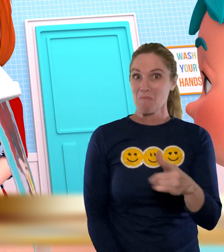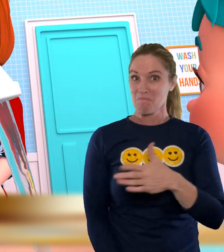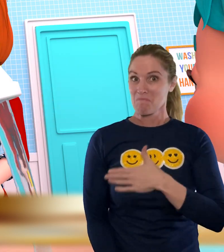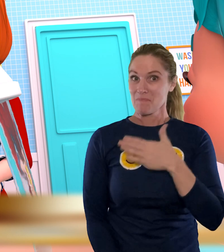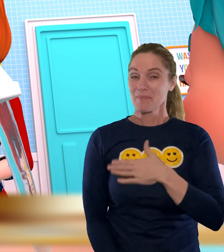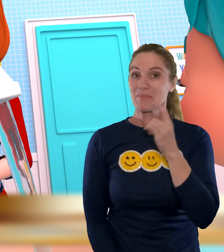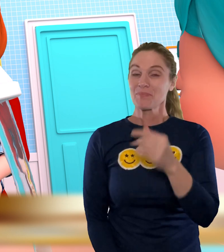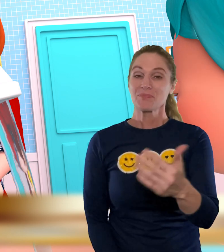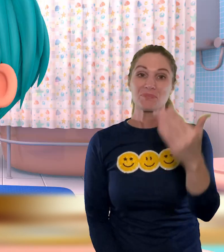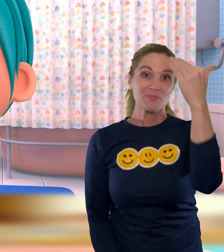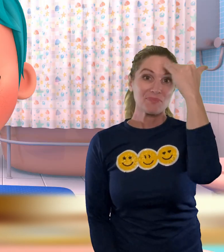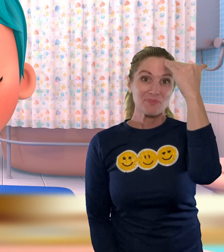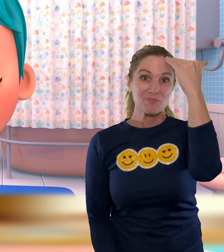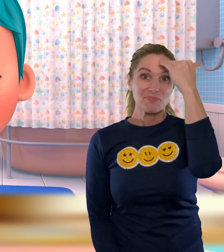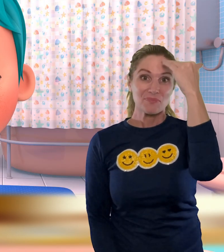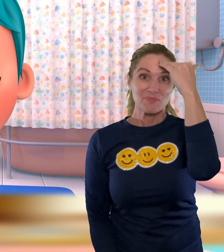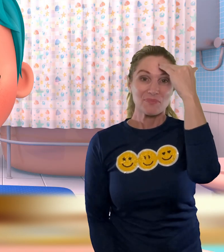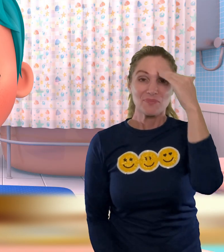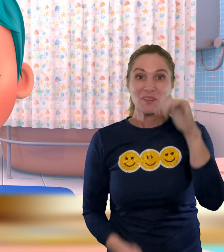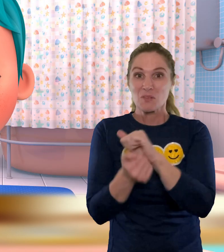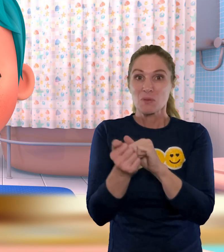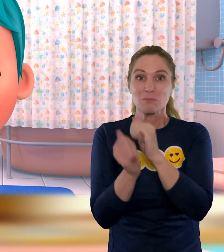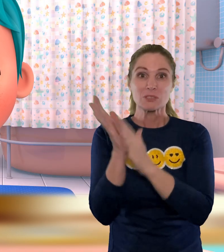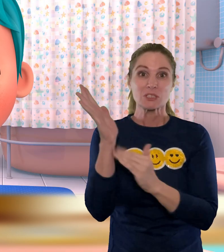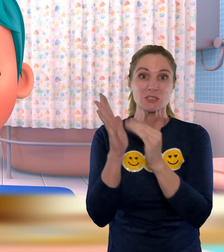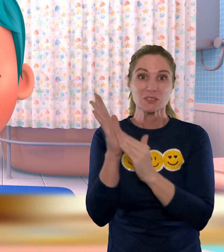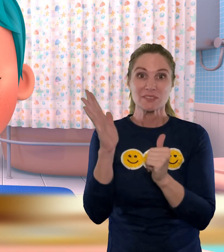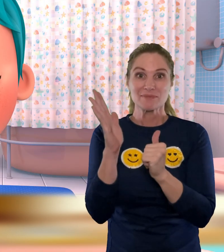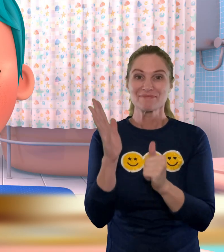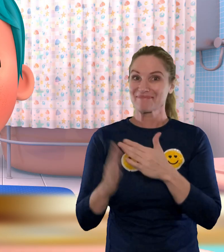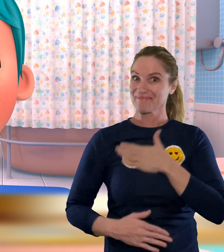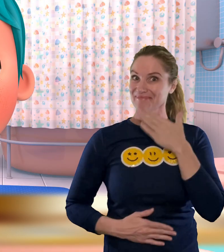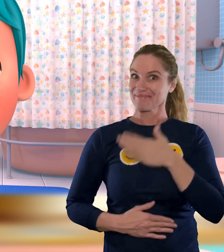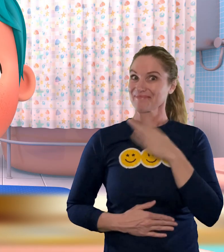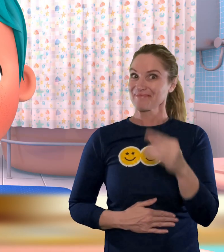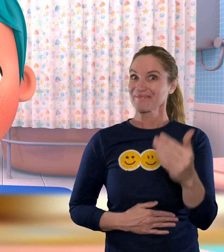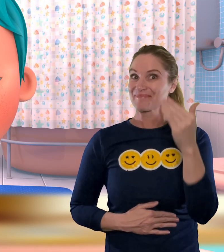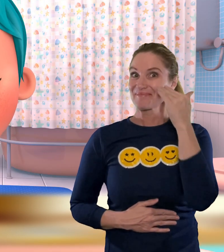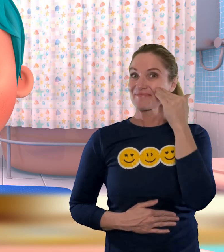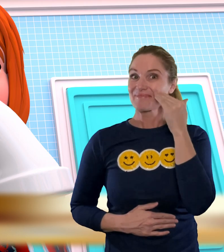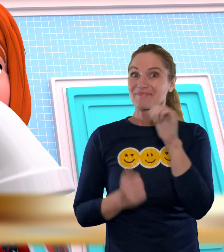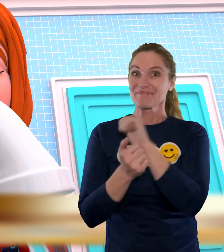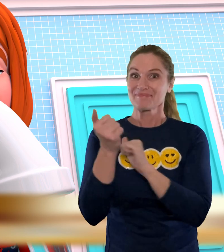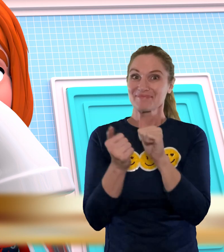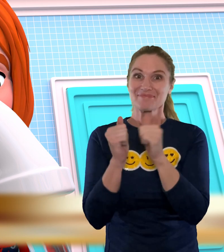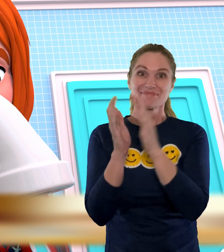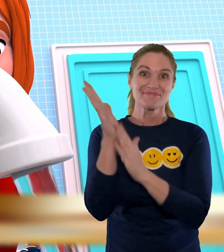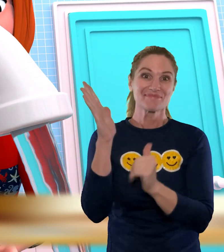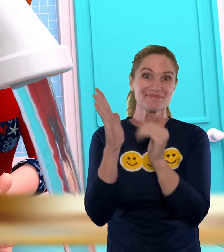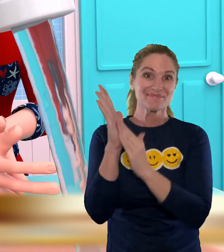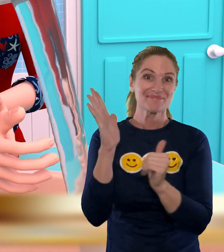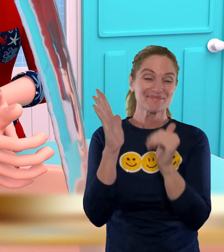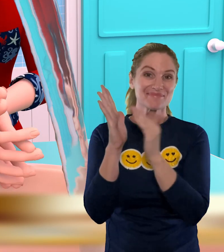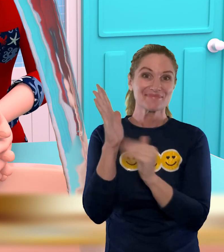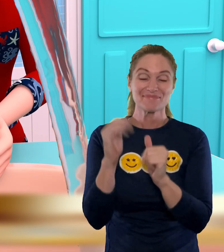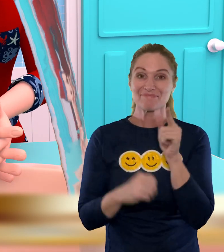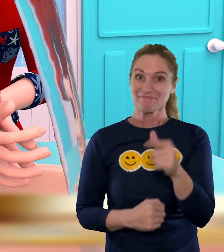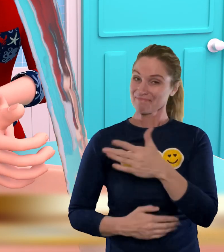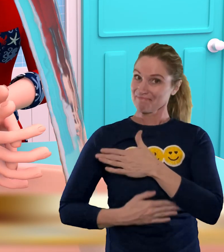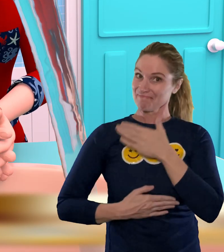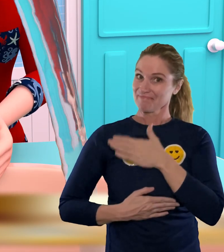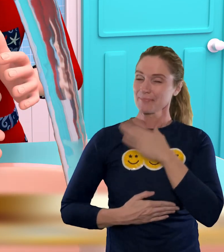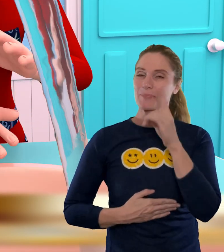Wenn du glücklich bist Dann reib sie ein mit Seife Wenn du glücklich bist Dann reib sie ein mit Seife